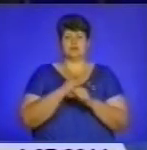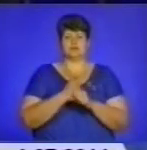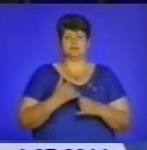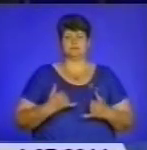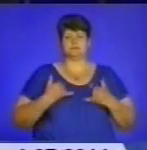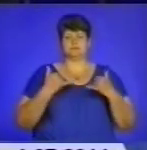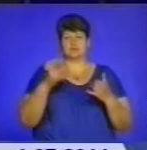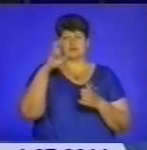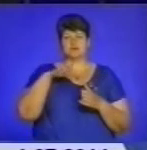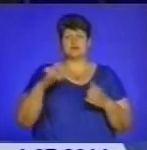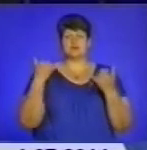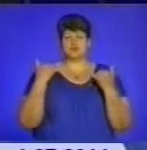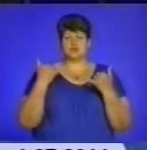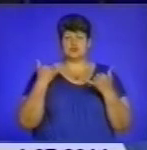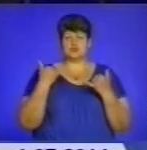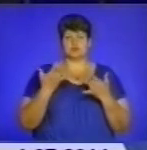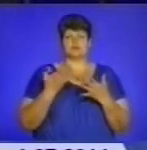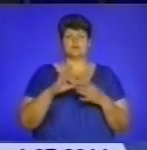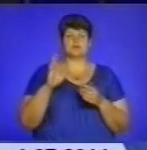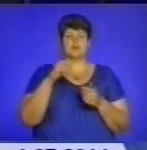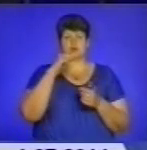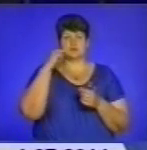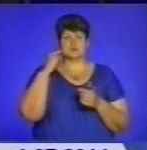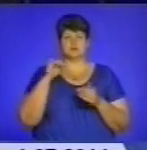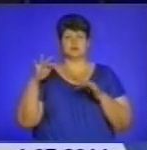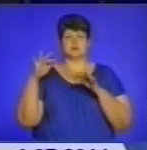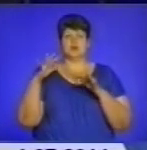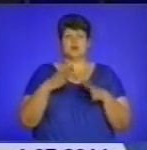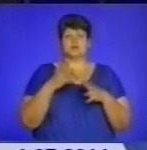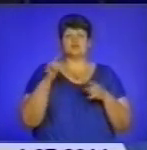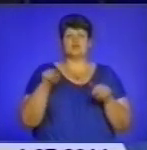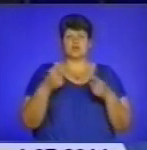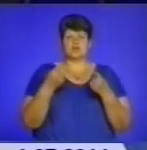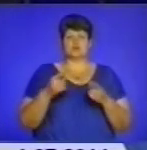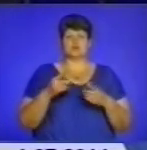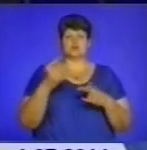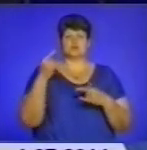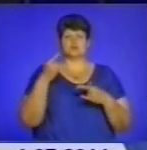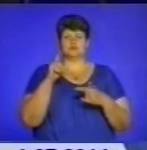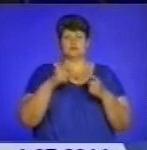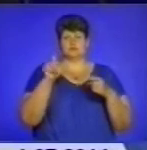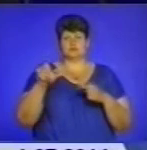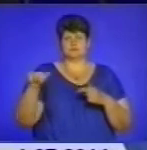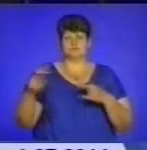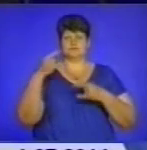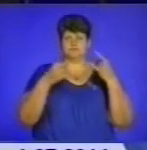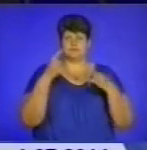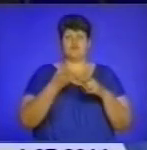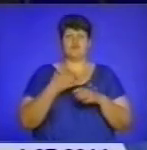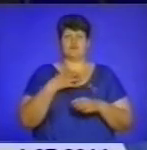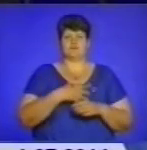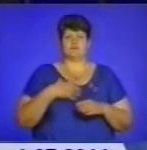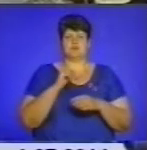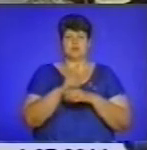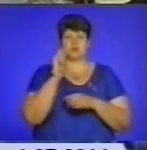Нині в умовах неприхованої військової агресії Росії та інформаційної війни створення суспільного мовника – надважливе завдання для української